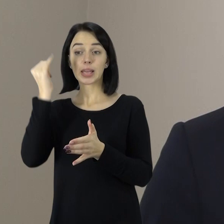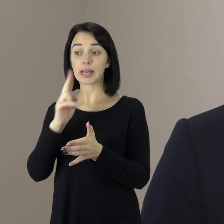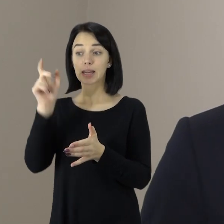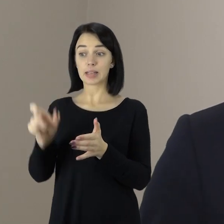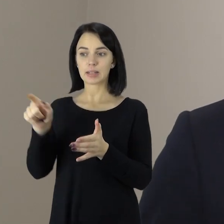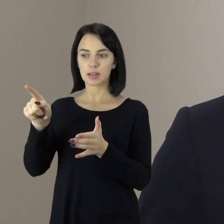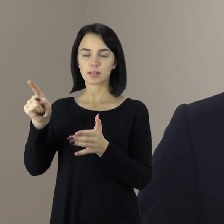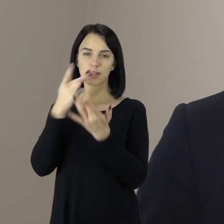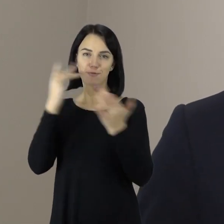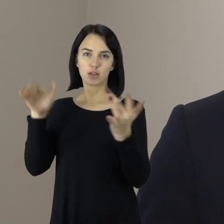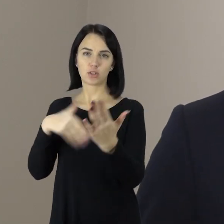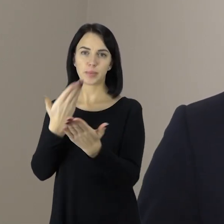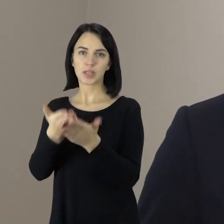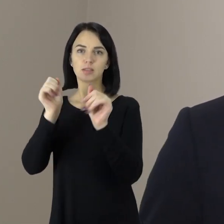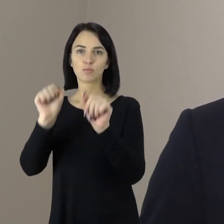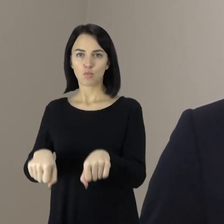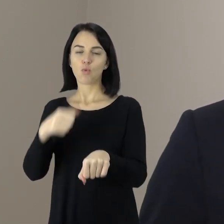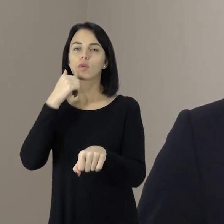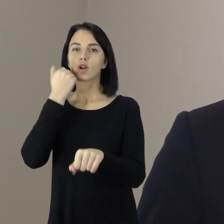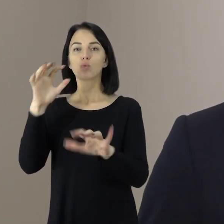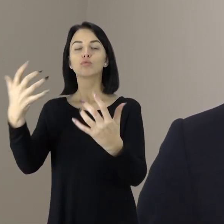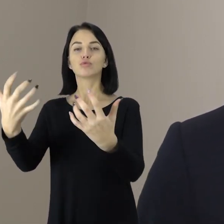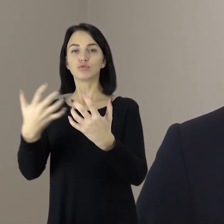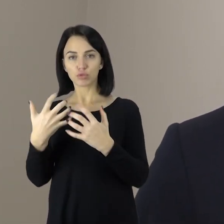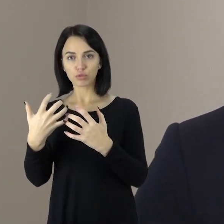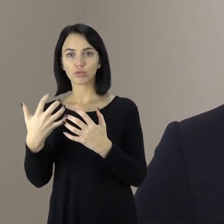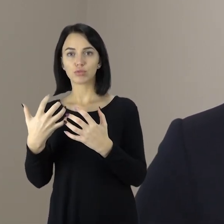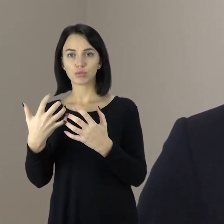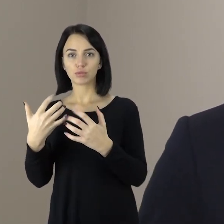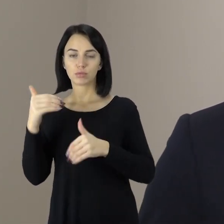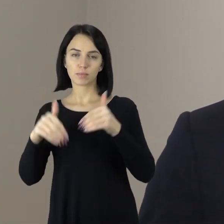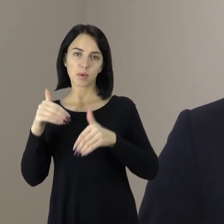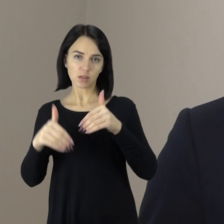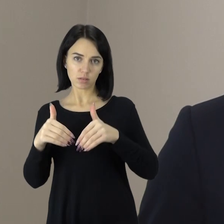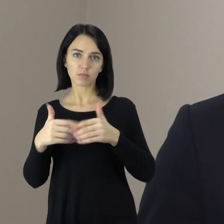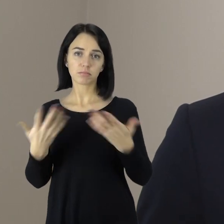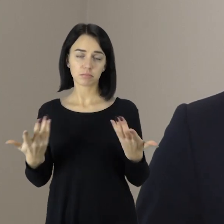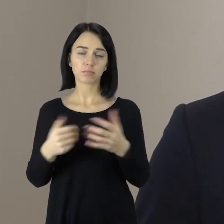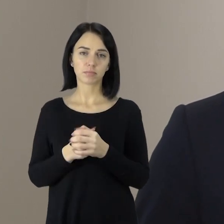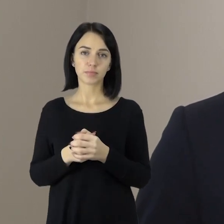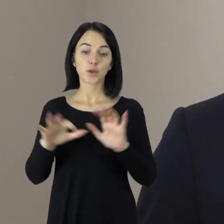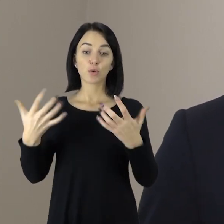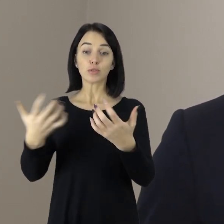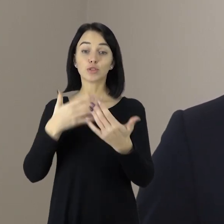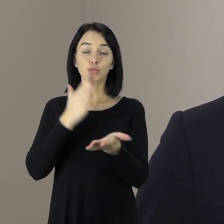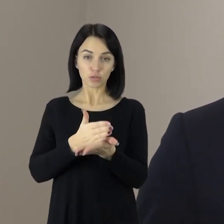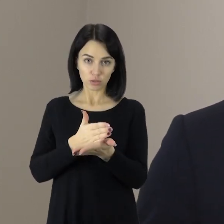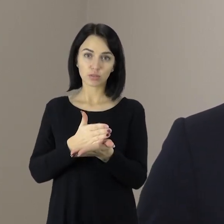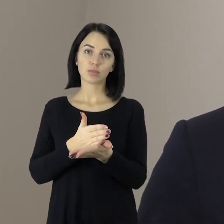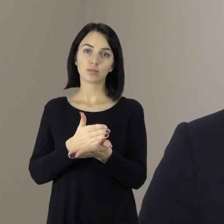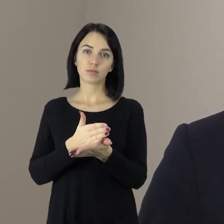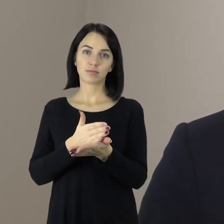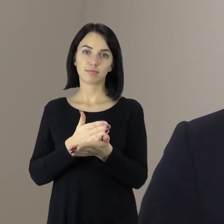galimybę pristatyti vešai tas idėjas ir po to sulaukti palaikymą, aišku, jau balsavimo metu iš miesto gyventojų. Na ir jeigu sulauks